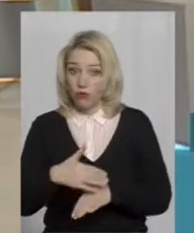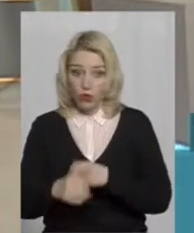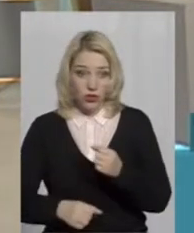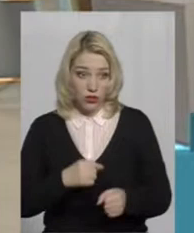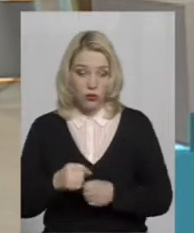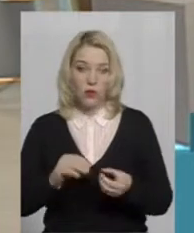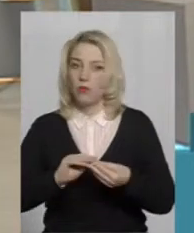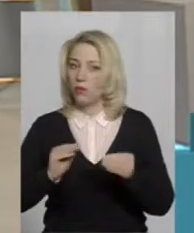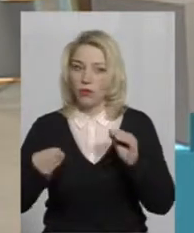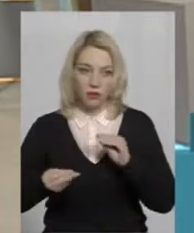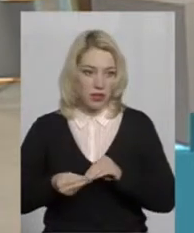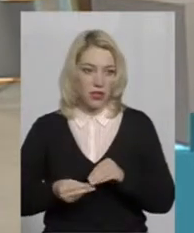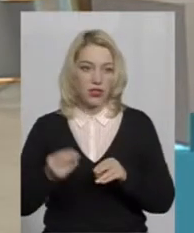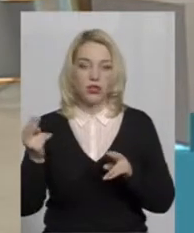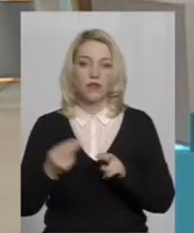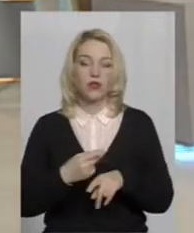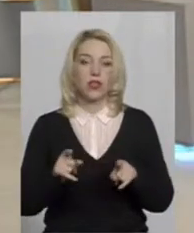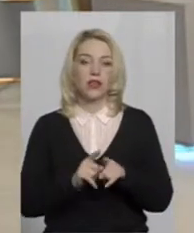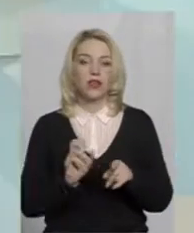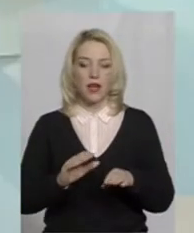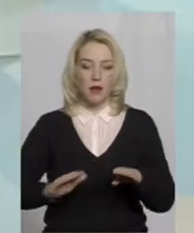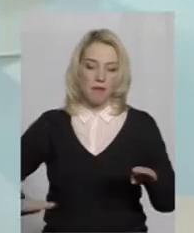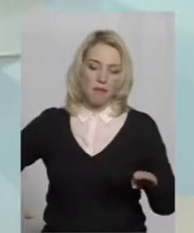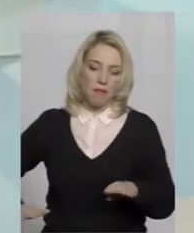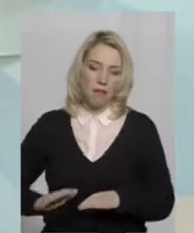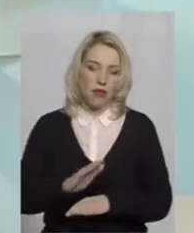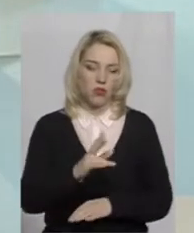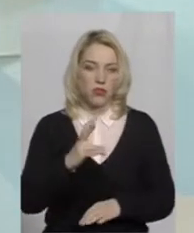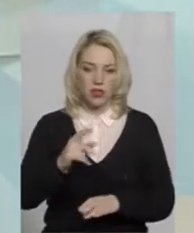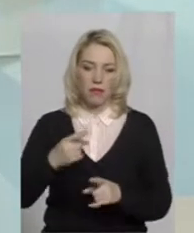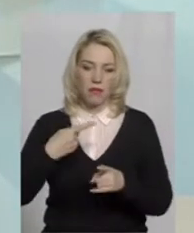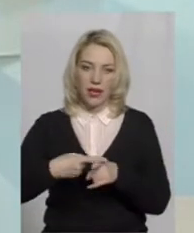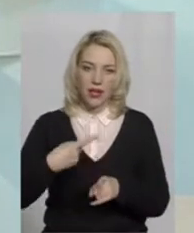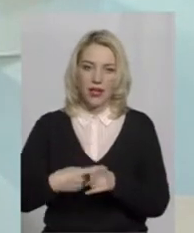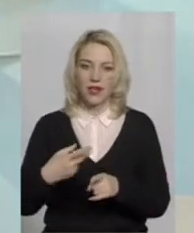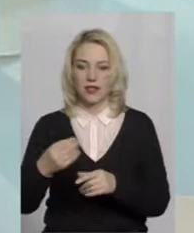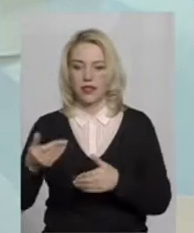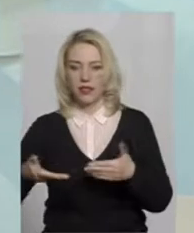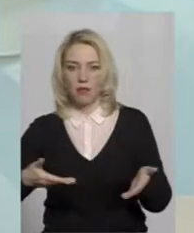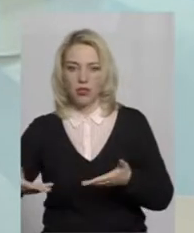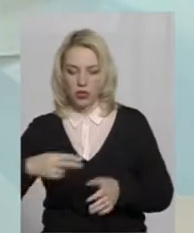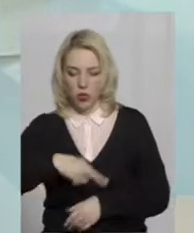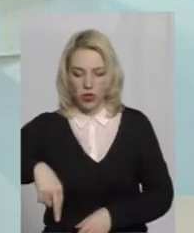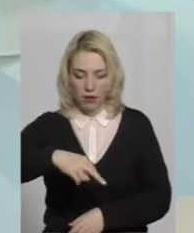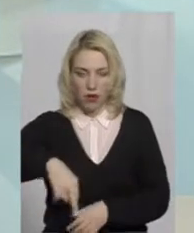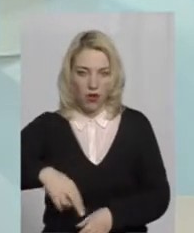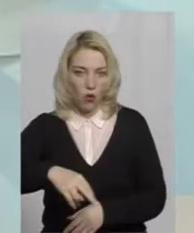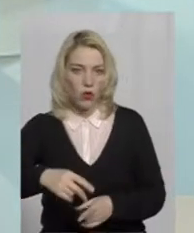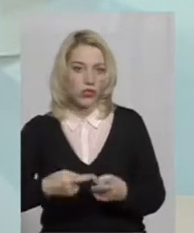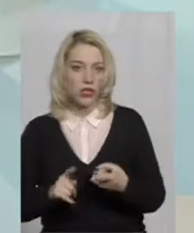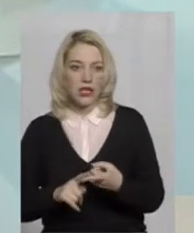теж буває проблематично. Це відсутність таких самих пандусів на перехрестях, пішохідних переходах. Це теж